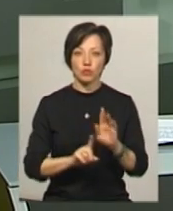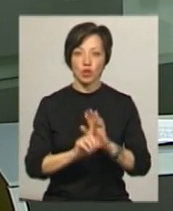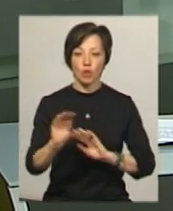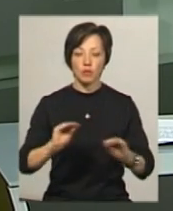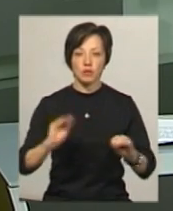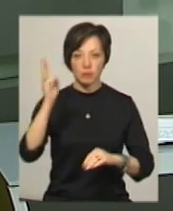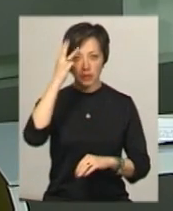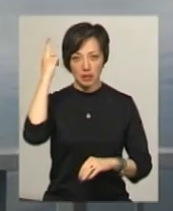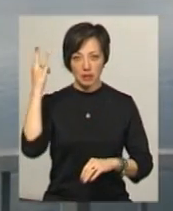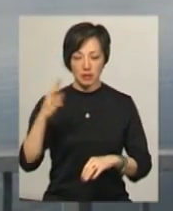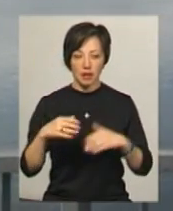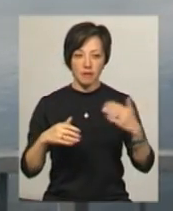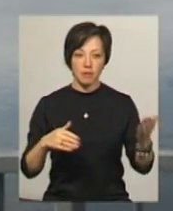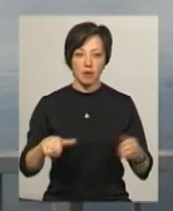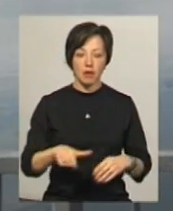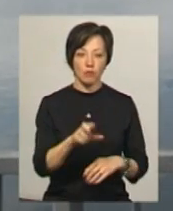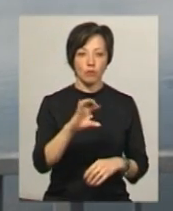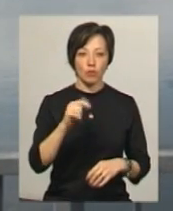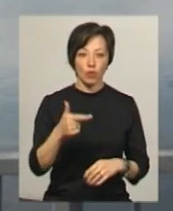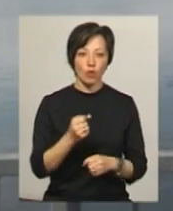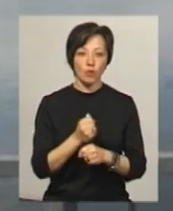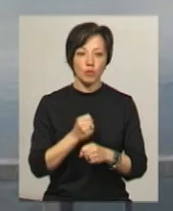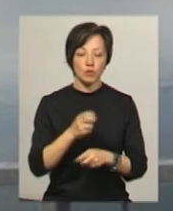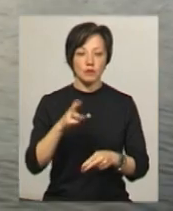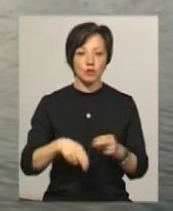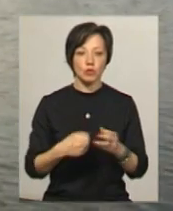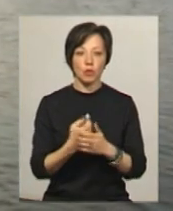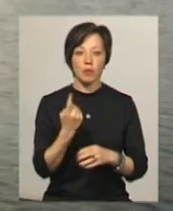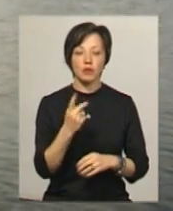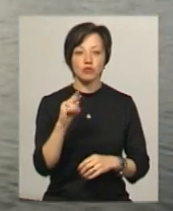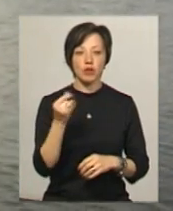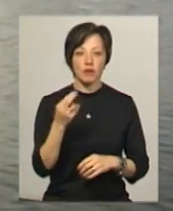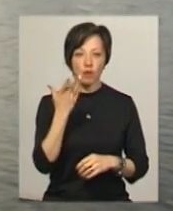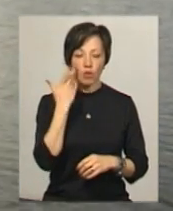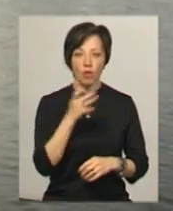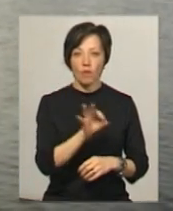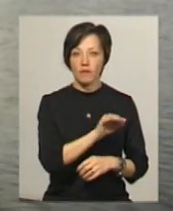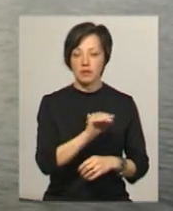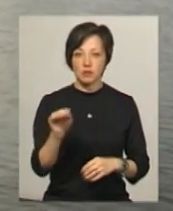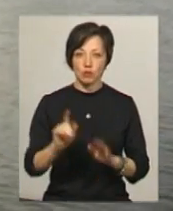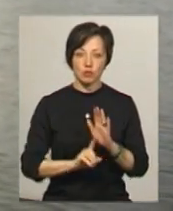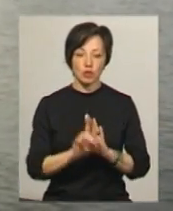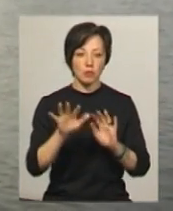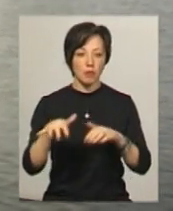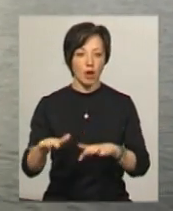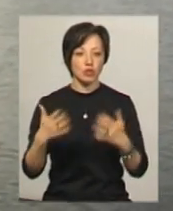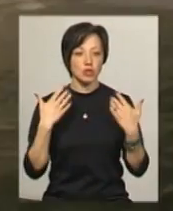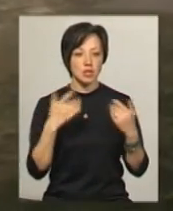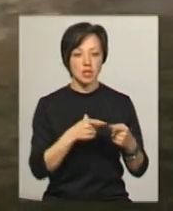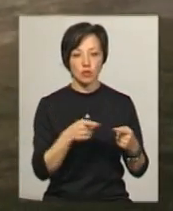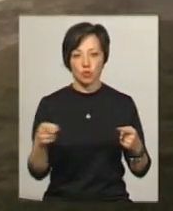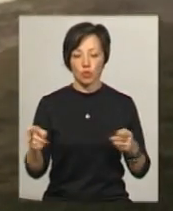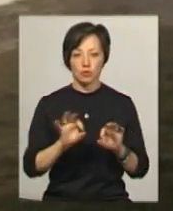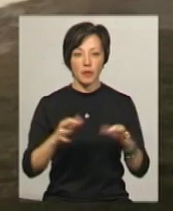Хмельницькому на лівому березі річки Південний Буг Роботи завершать до 1 червня, коли офіційно розпочнеться пляжний сезон Про це